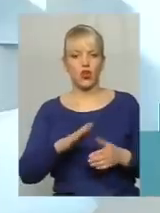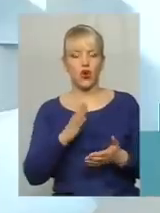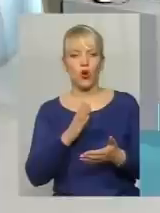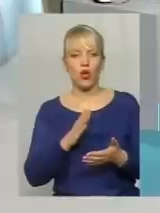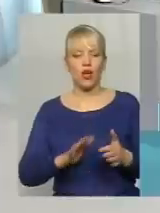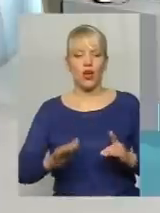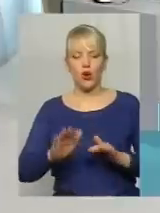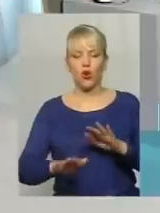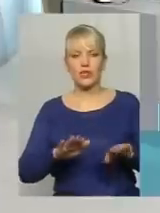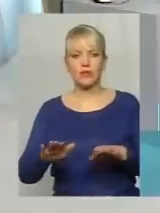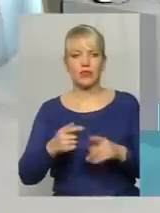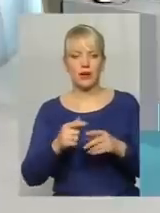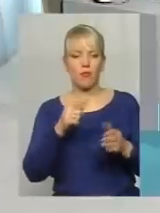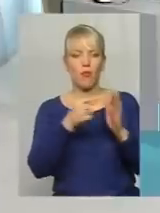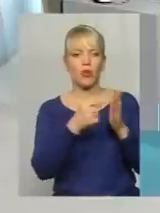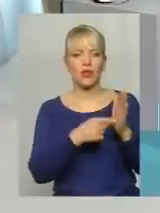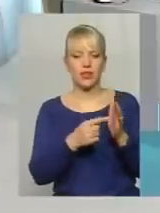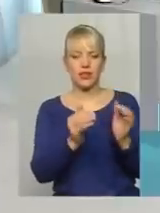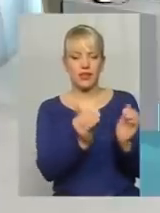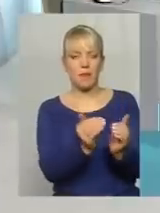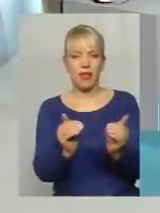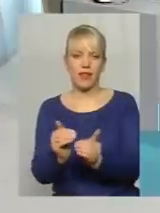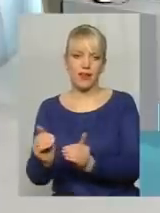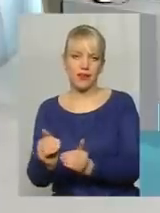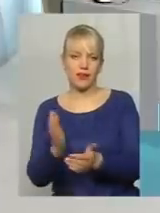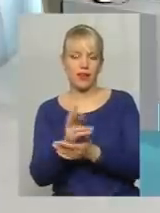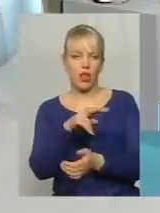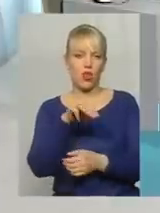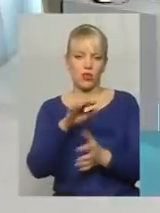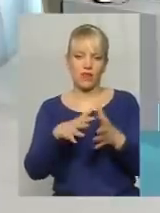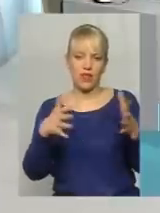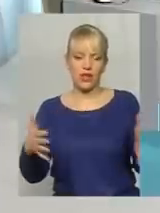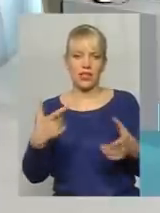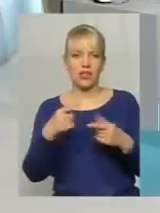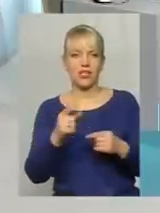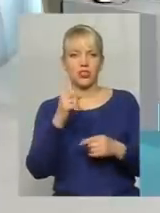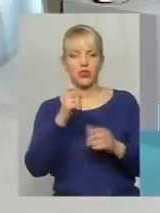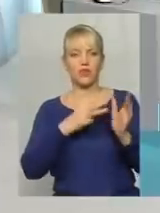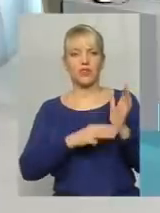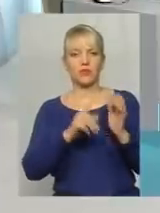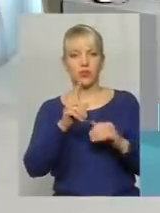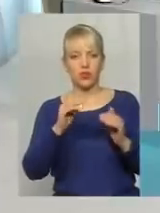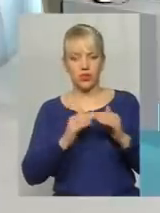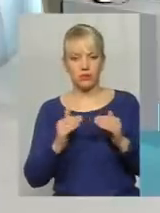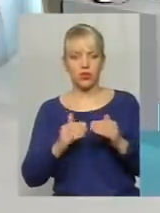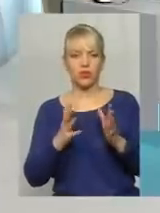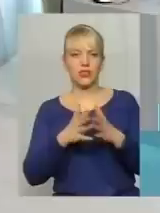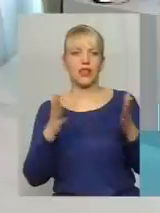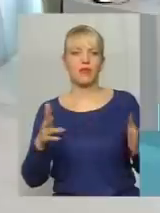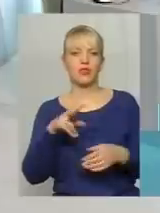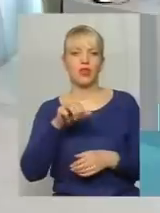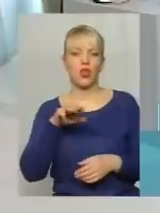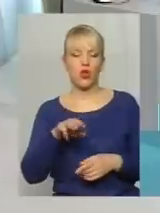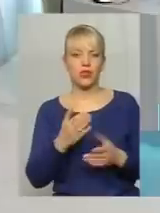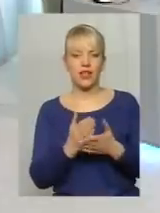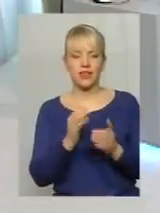розділили на маленькі лоти. І є лоти великі, де 181 будинок – це найбільший лот, а є